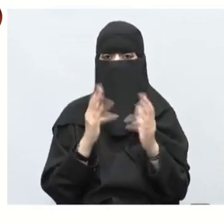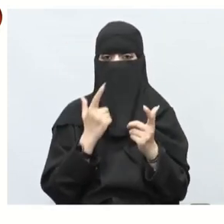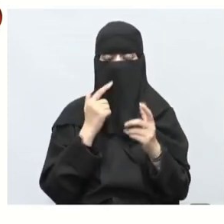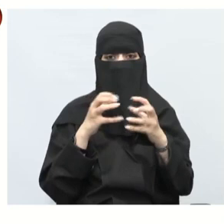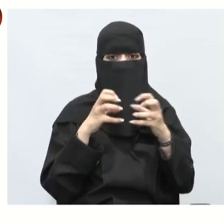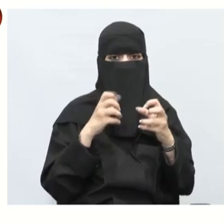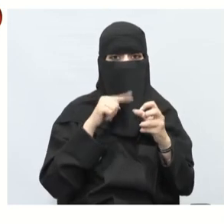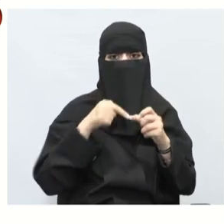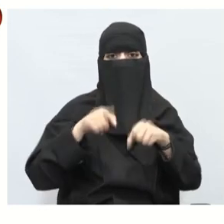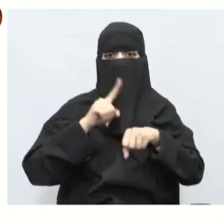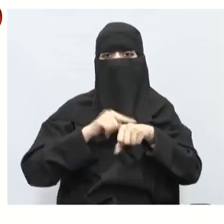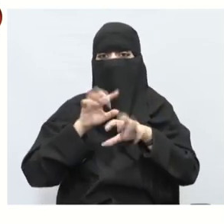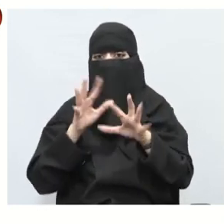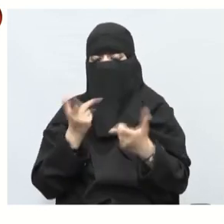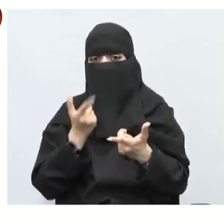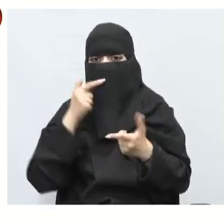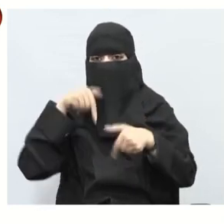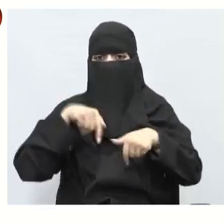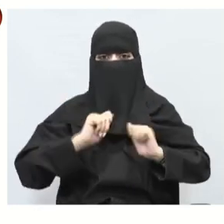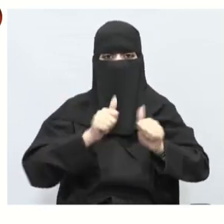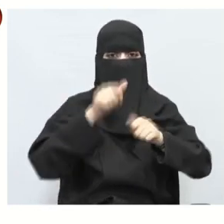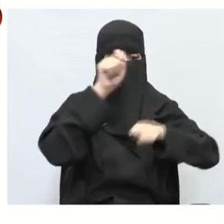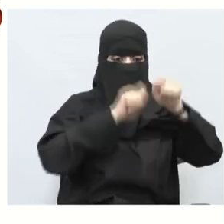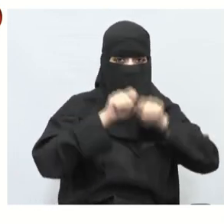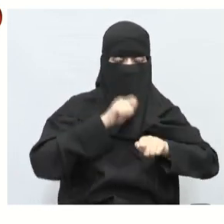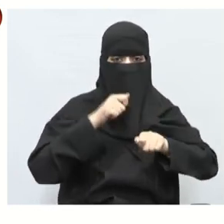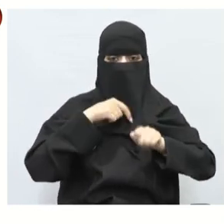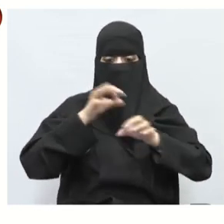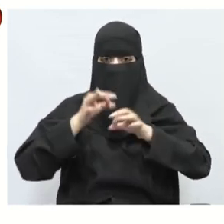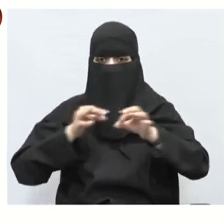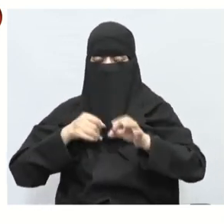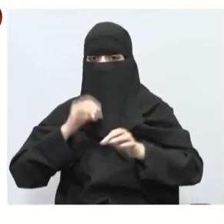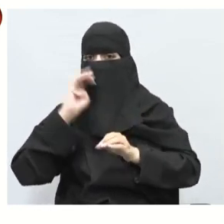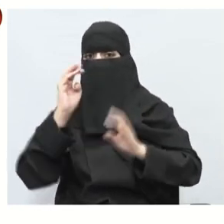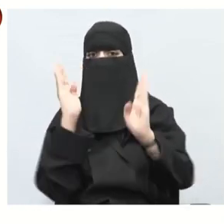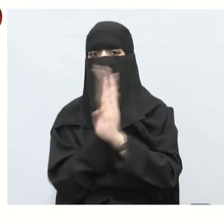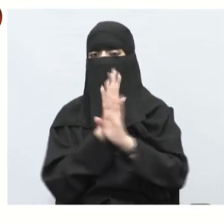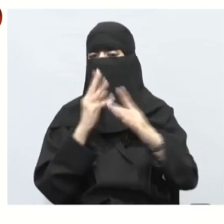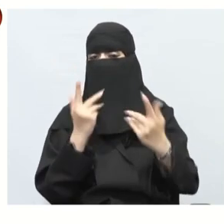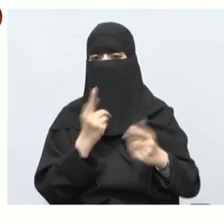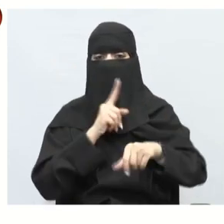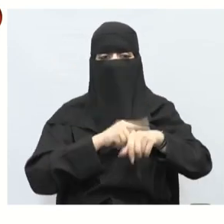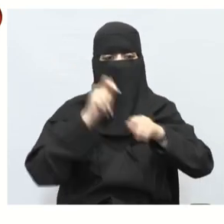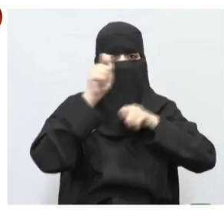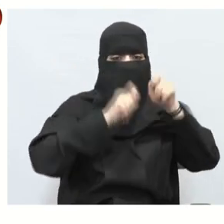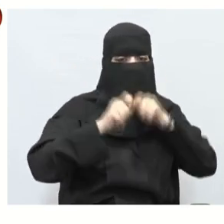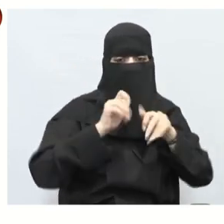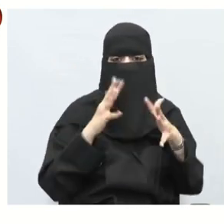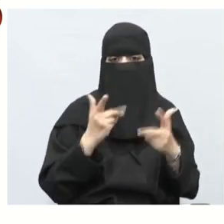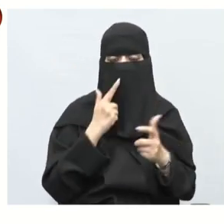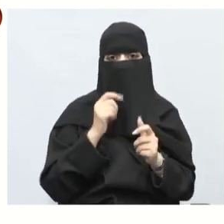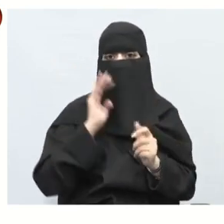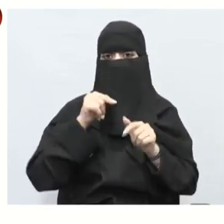يمكن أن تستعمل خطة الحل أكسية لحل مسألة ما؟ ركز معي جيداً عندما تعطي الإجابة وتكون إحدى معطيات